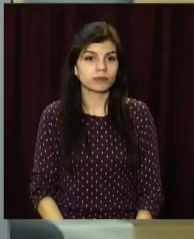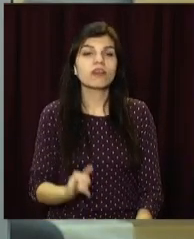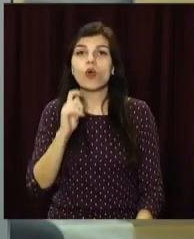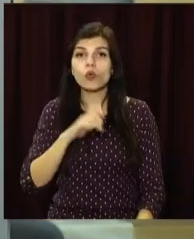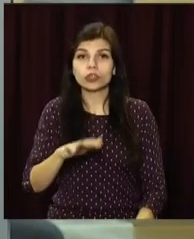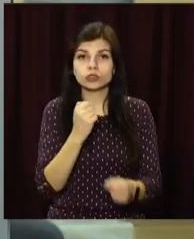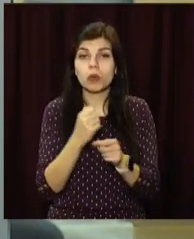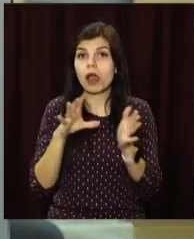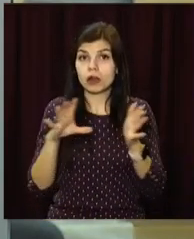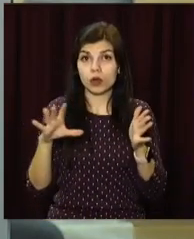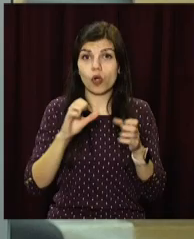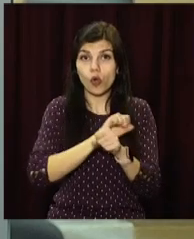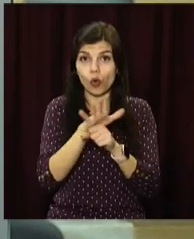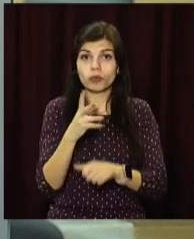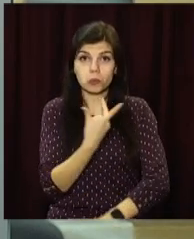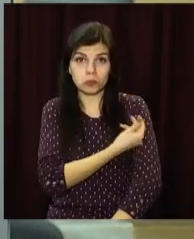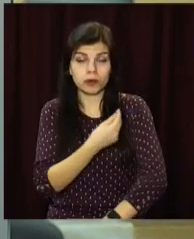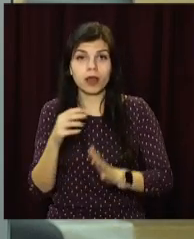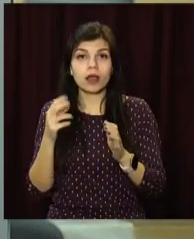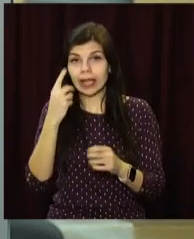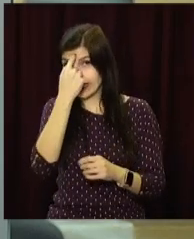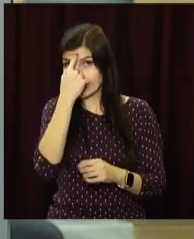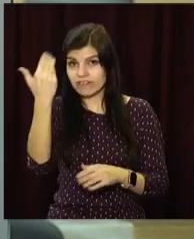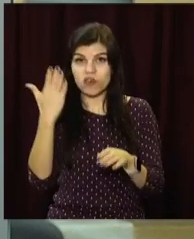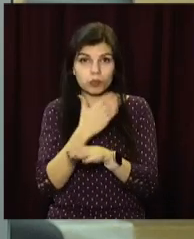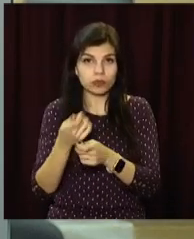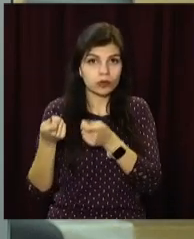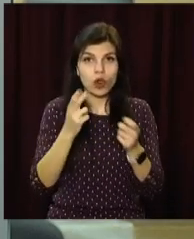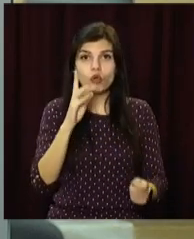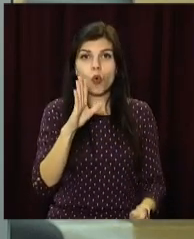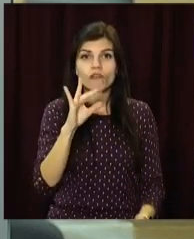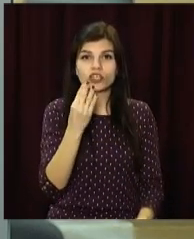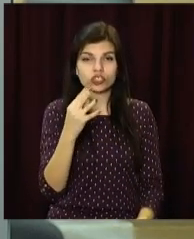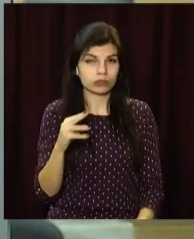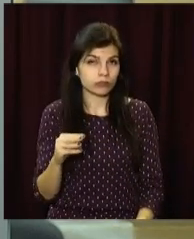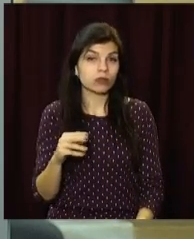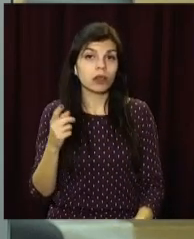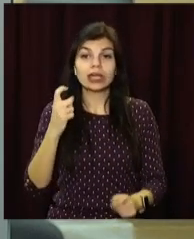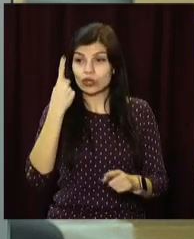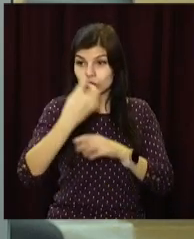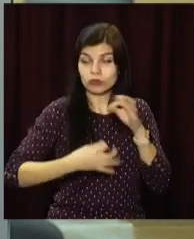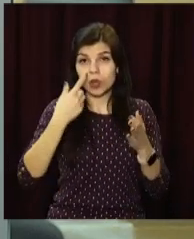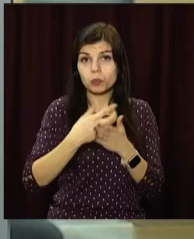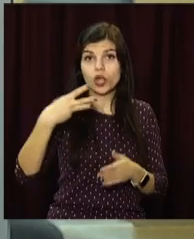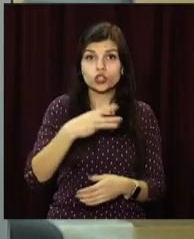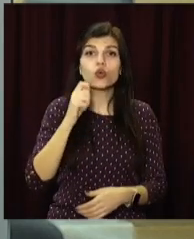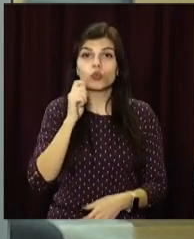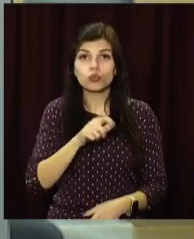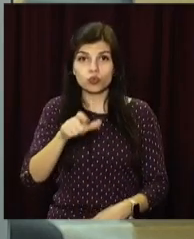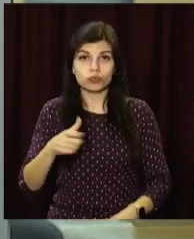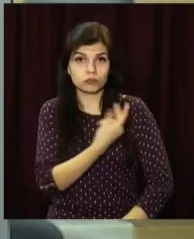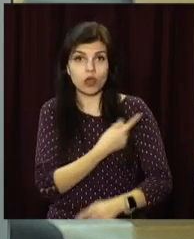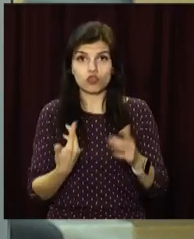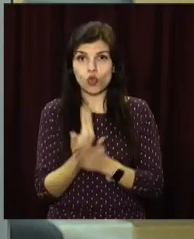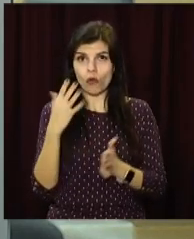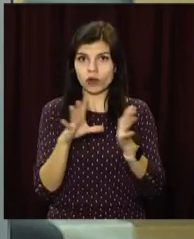Україні зробили рекордну кількість ковід-щеплень препаратом індійського виробництва «Covishield». За добу вакцинували майже три тисячі українців. Це новий